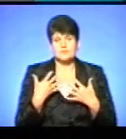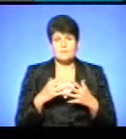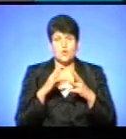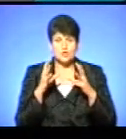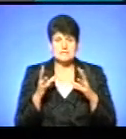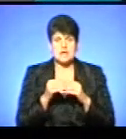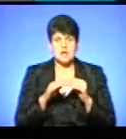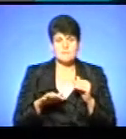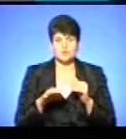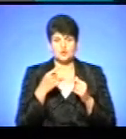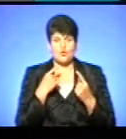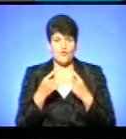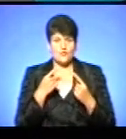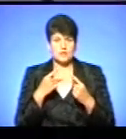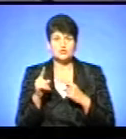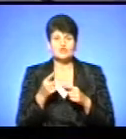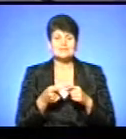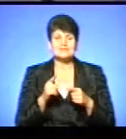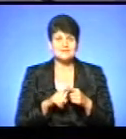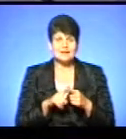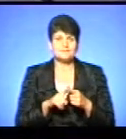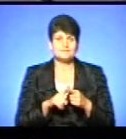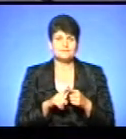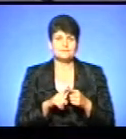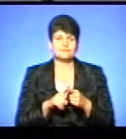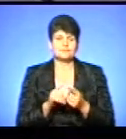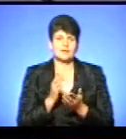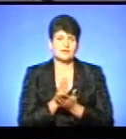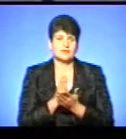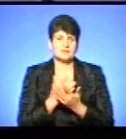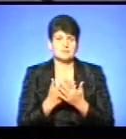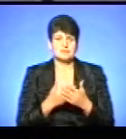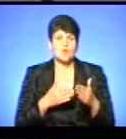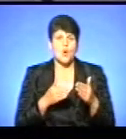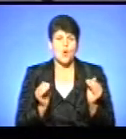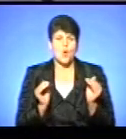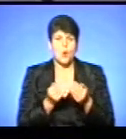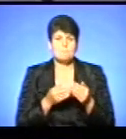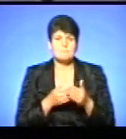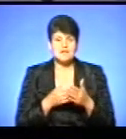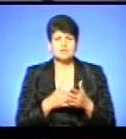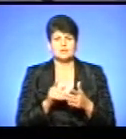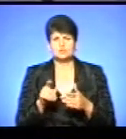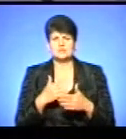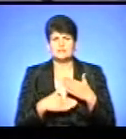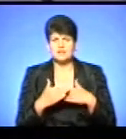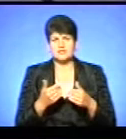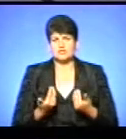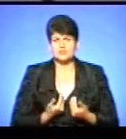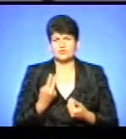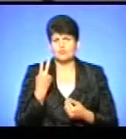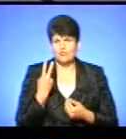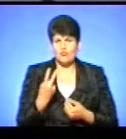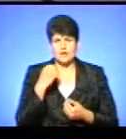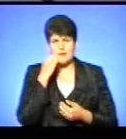загальній площі говорили, що це десь є певне обмеження, бо зверталися люди, інваліди, яких проживають двоє в